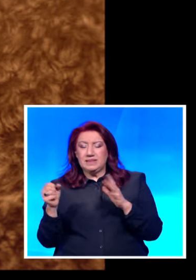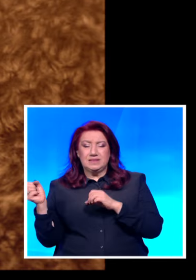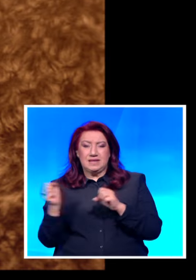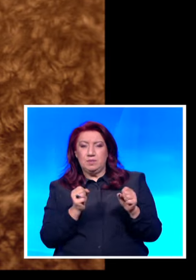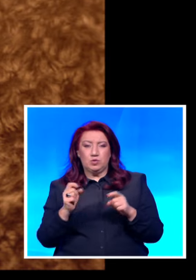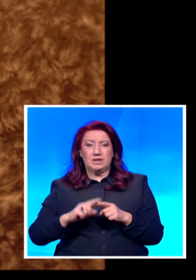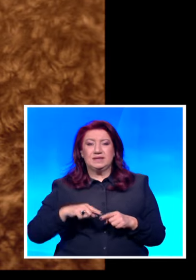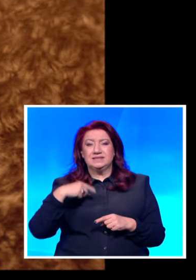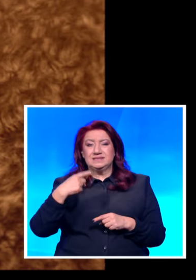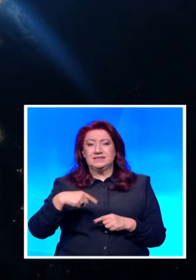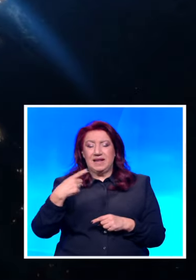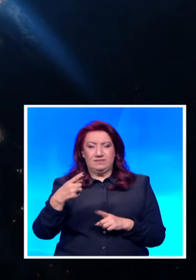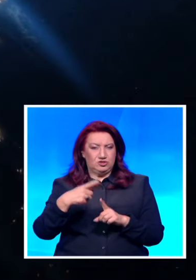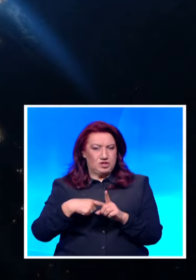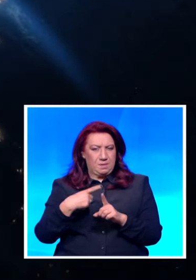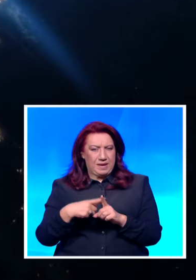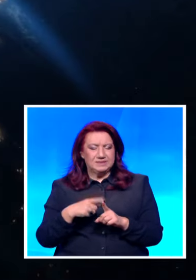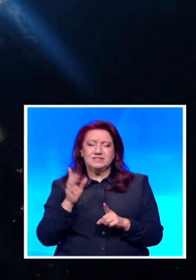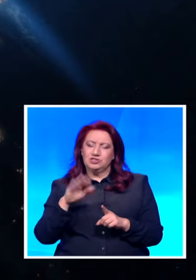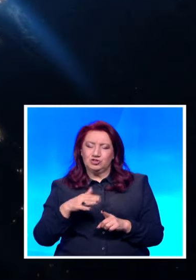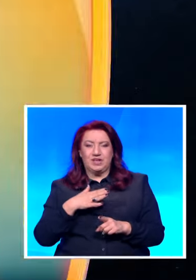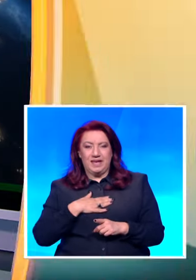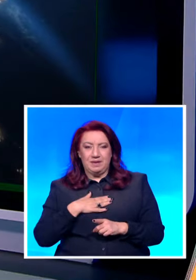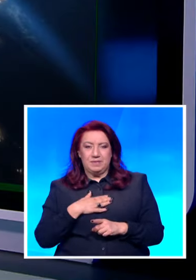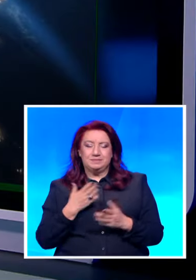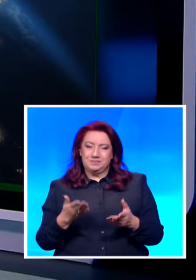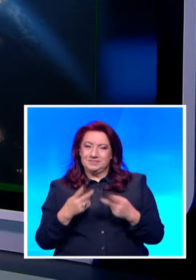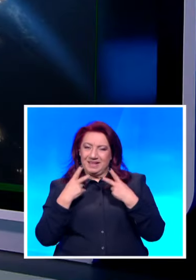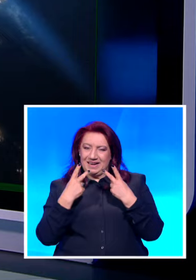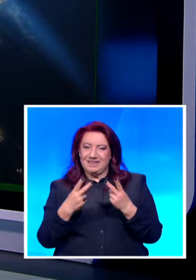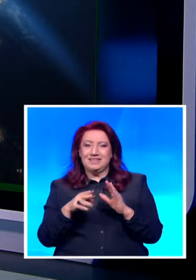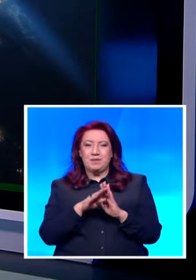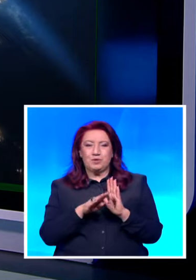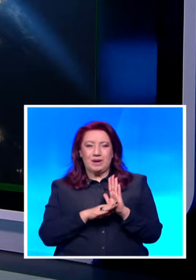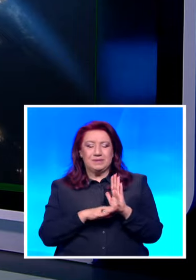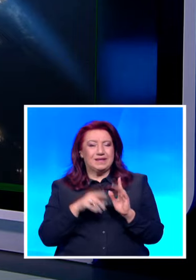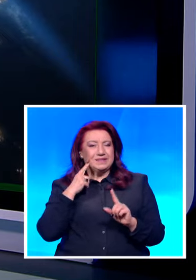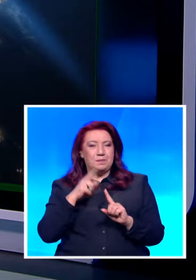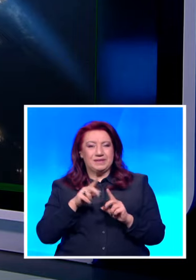седмици и месеци ще зачастят. А сега започва ергенът. Останете с БТВ.